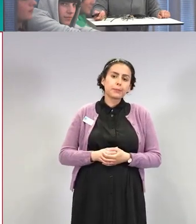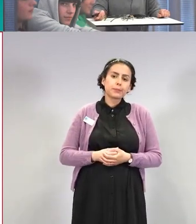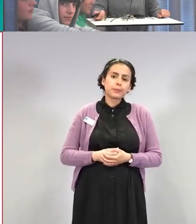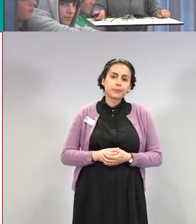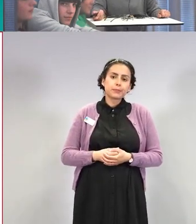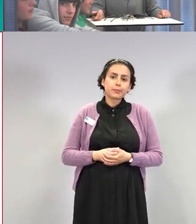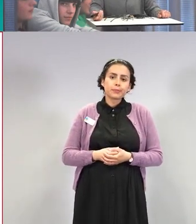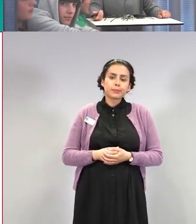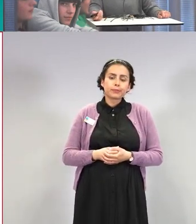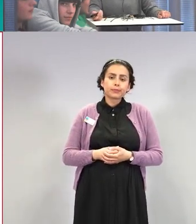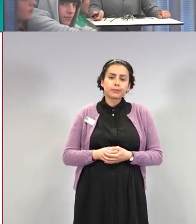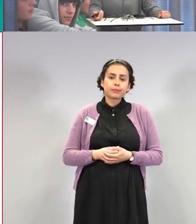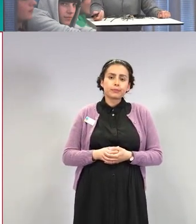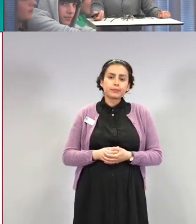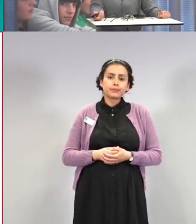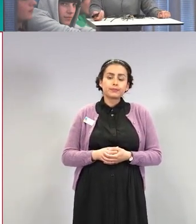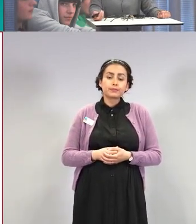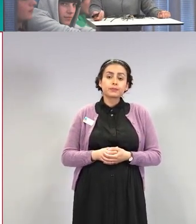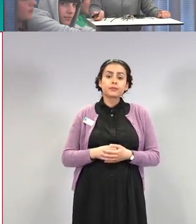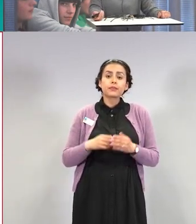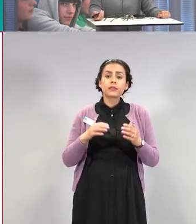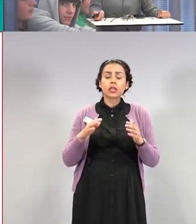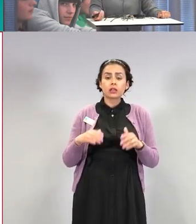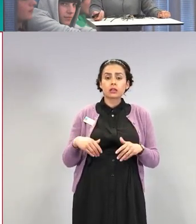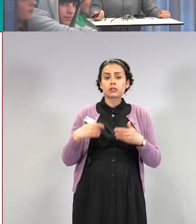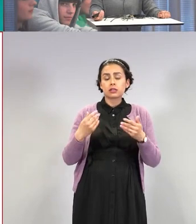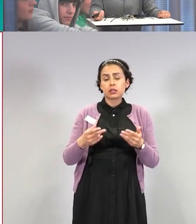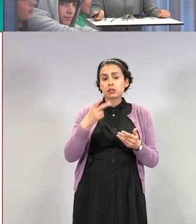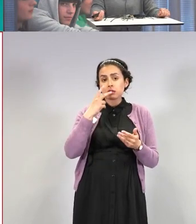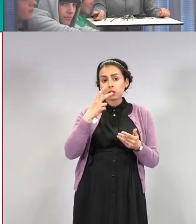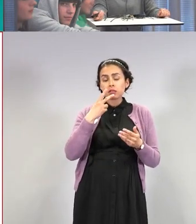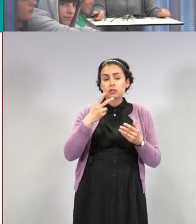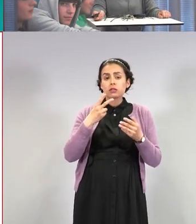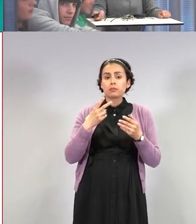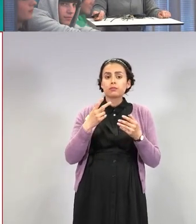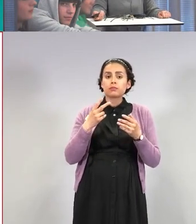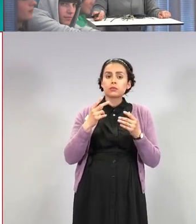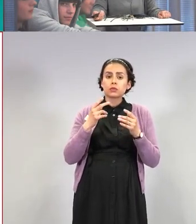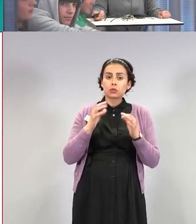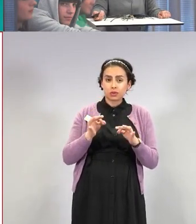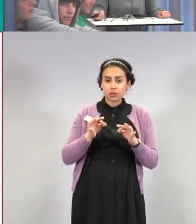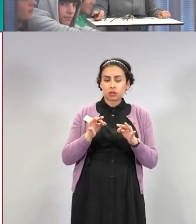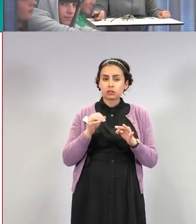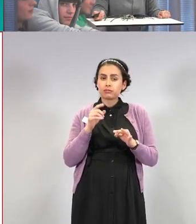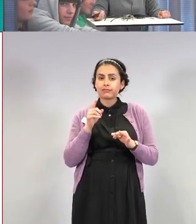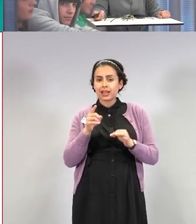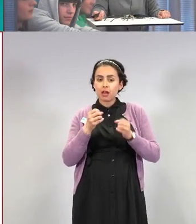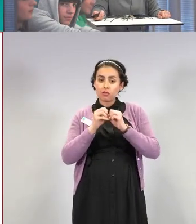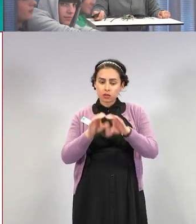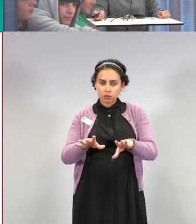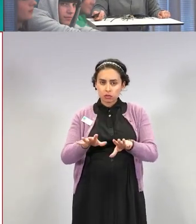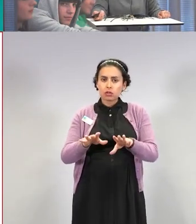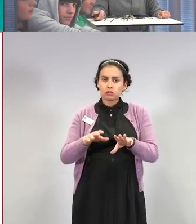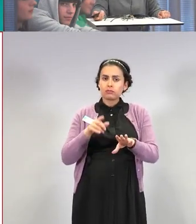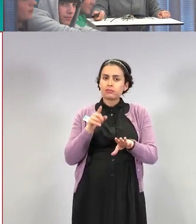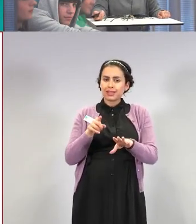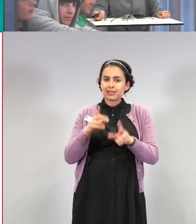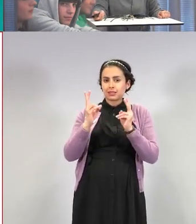No sitten me katsottiin myös, että miten se sitten vaikuttaa. Tämä on näytetty myös eilisessä